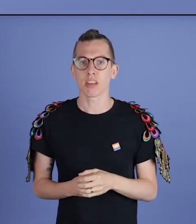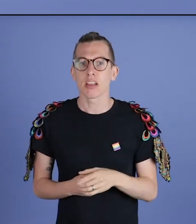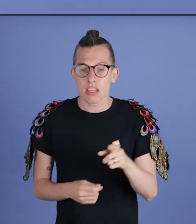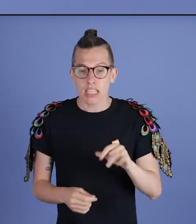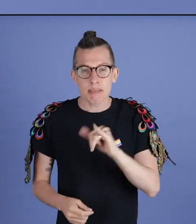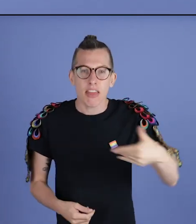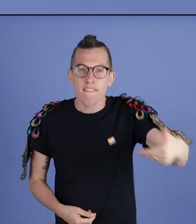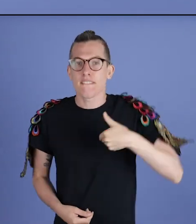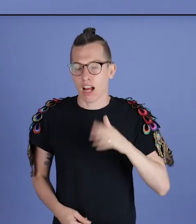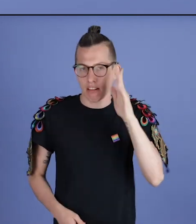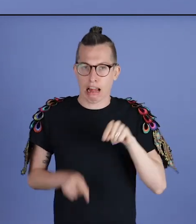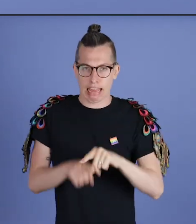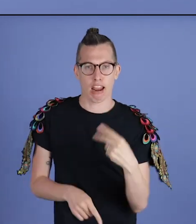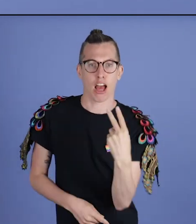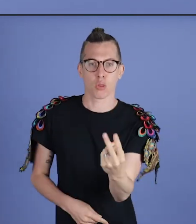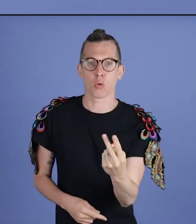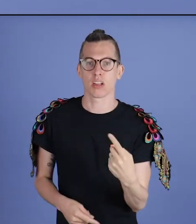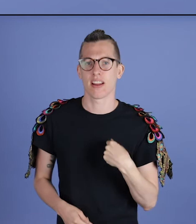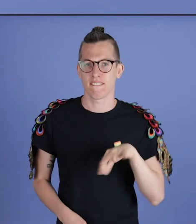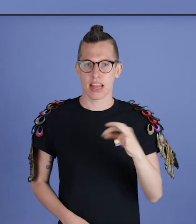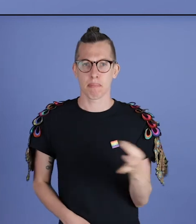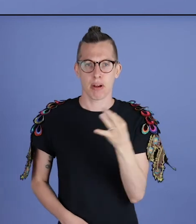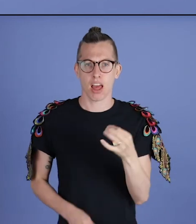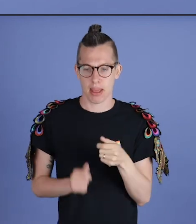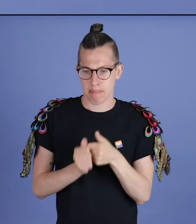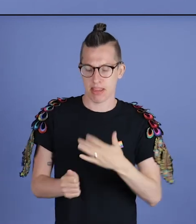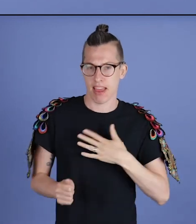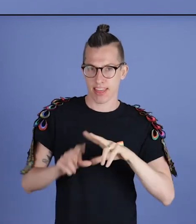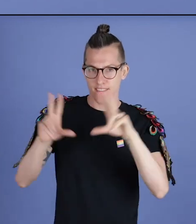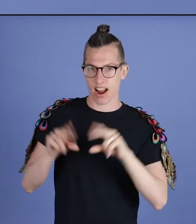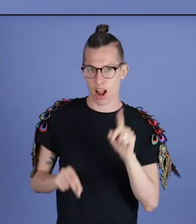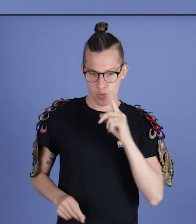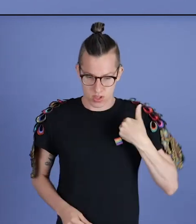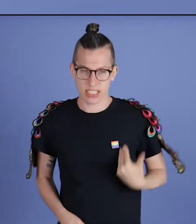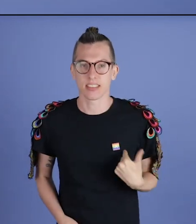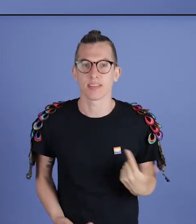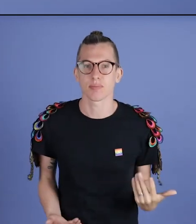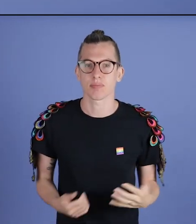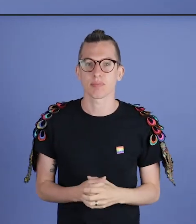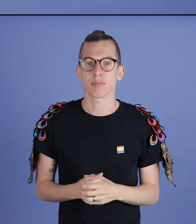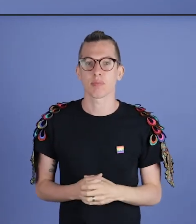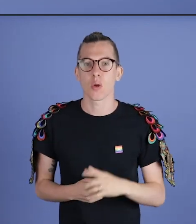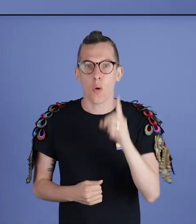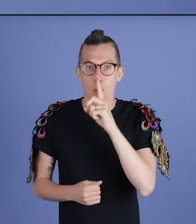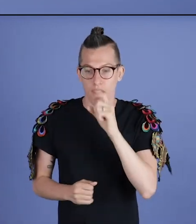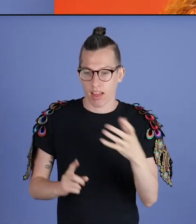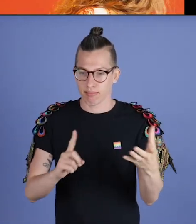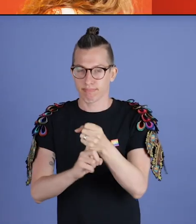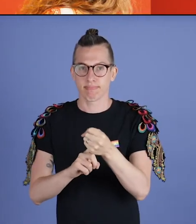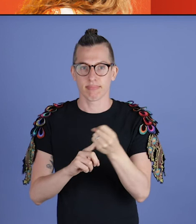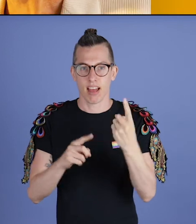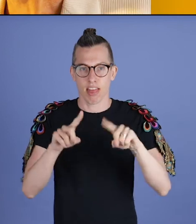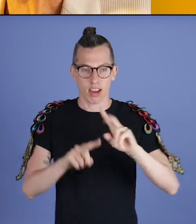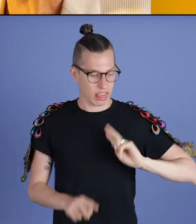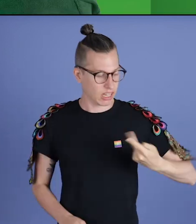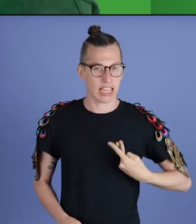vraag stelt, zal ik altijd wel eerlijk antwoorden. Want ik vind het zo belangrijk dat mensen wel mee zijn gewoon met het verhaal. Hopelijk kan ik zo misschien